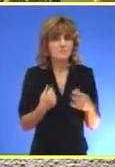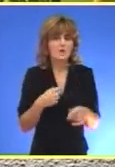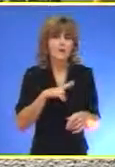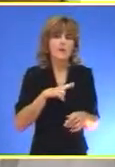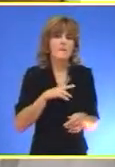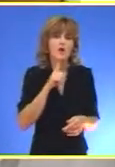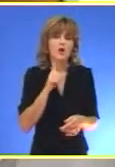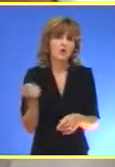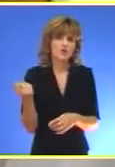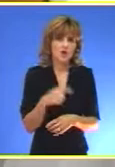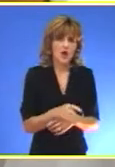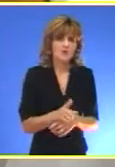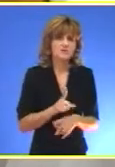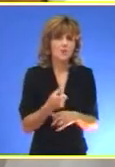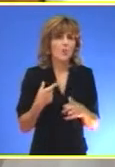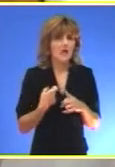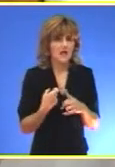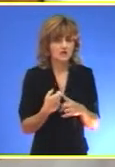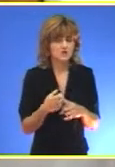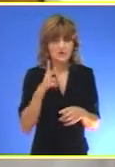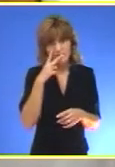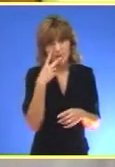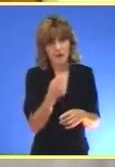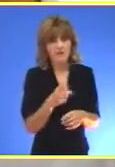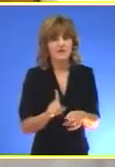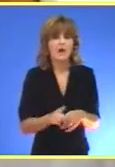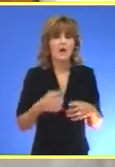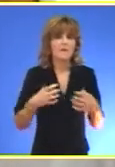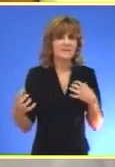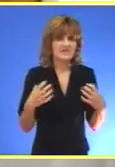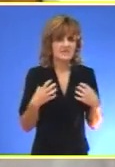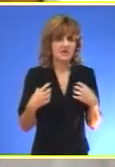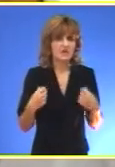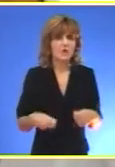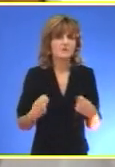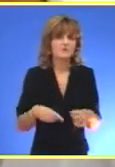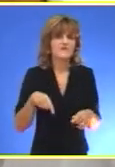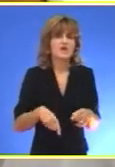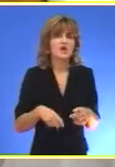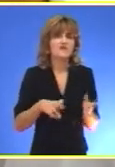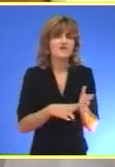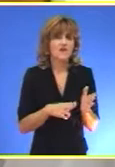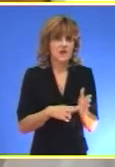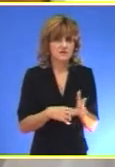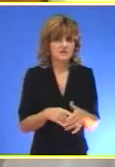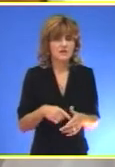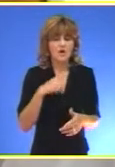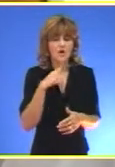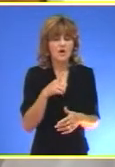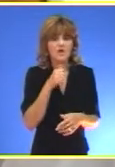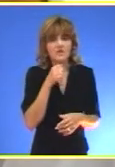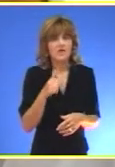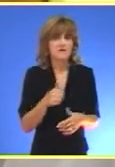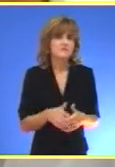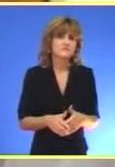prilike Koji dolaze Za Kanježu Da pogledate Najnoviju predstavu Gospodina Jožefa Nadja Iz Orleana To je jedan